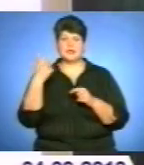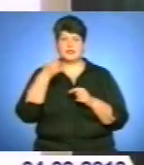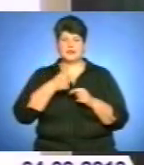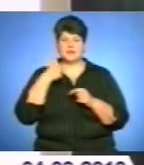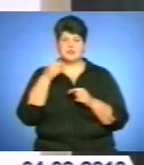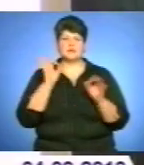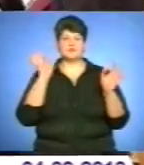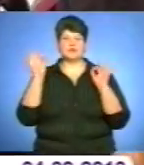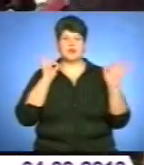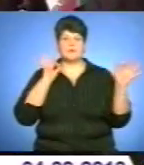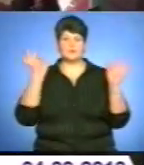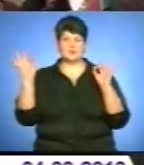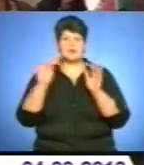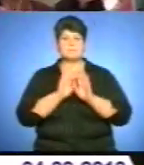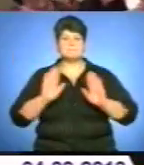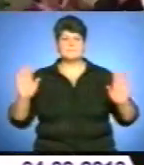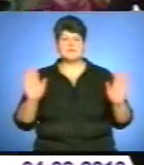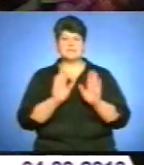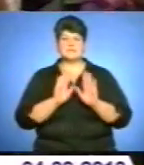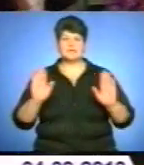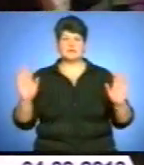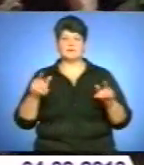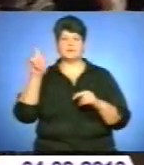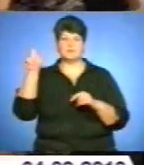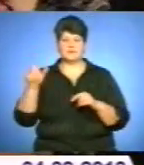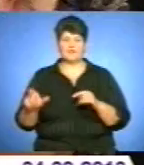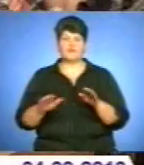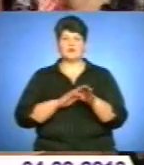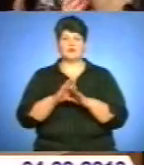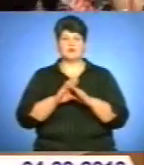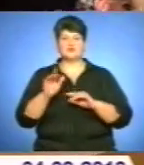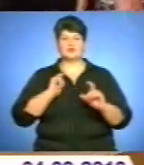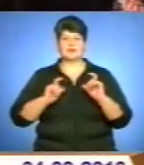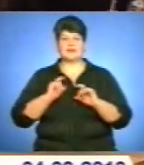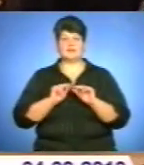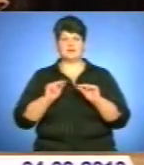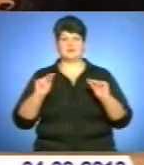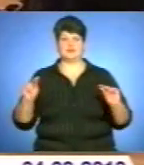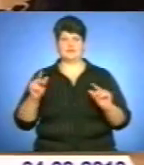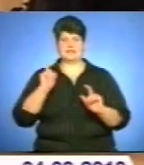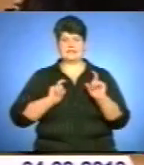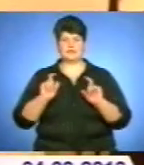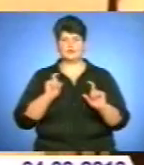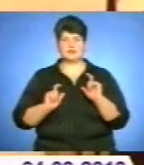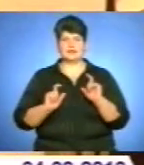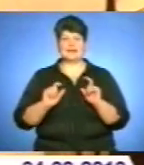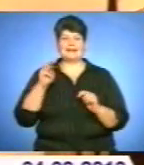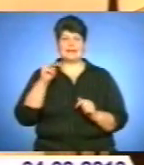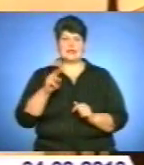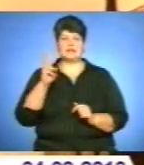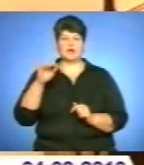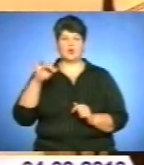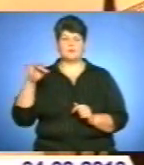звучала музика. Пісні композитора у виконанні студентів і викладачів вишу. Тетяна Кульбіда, яка